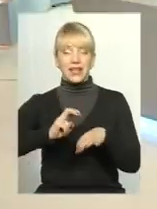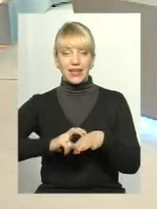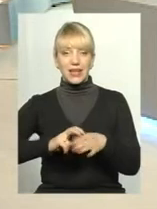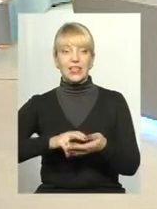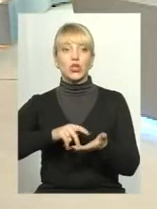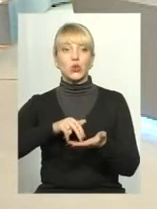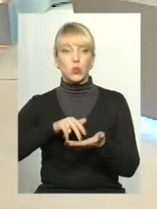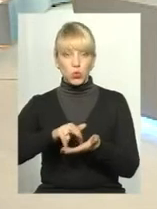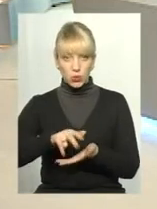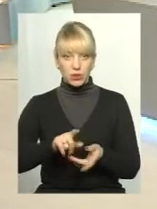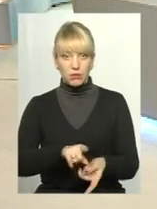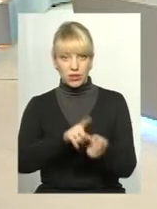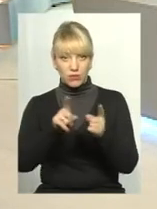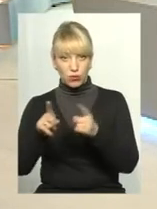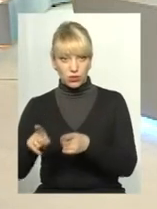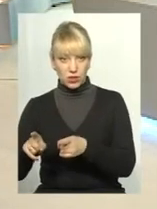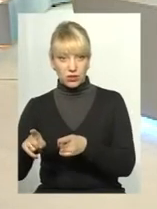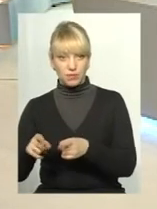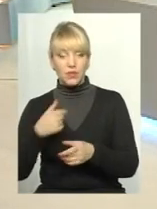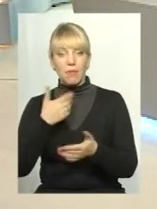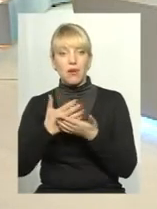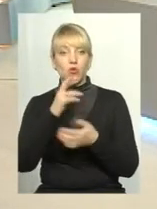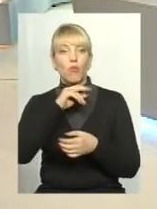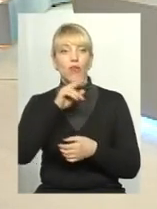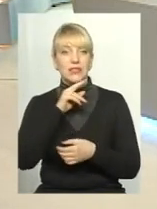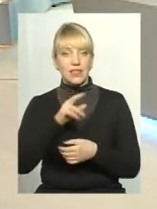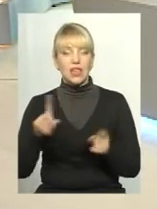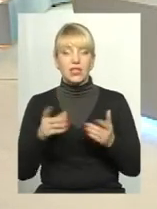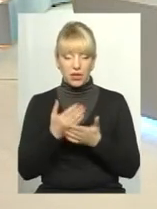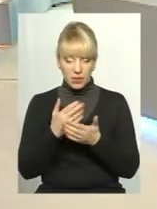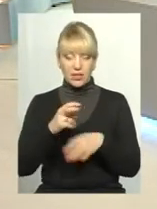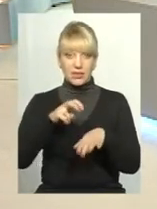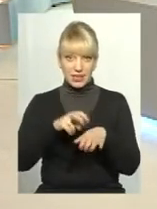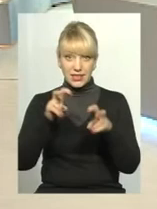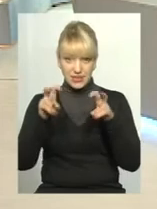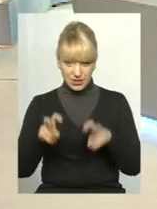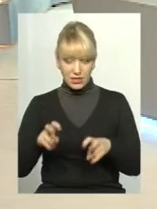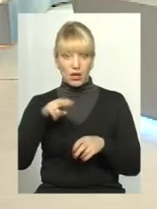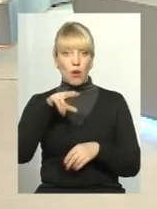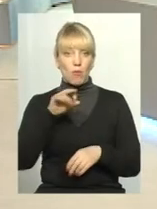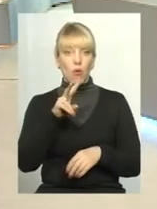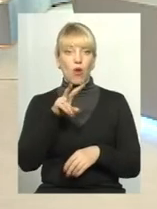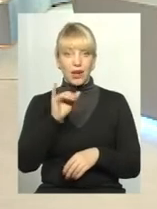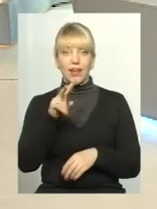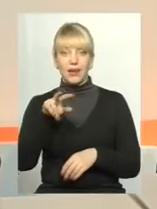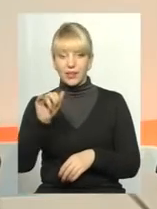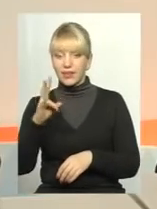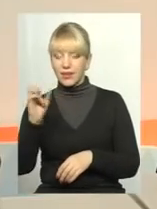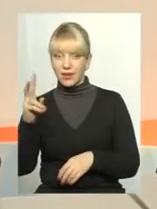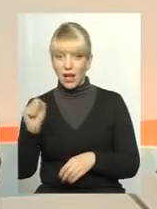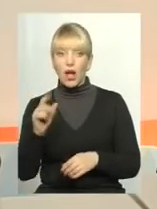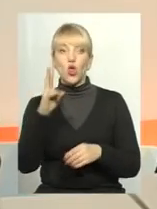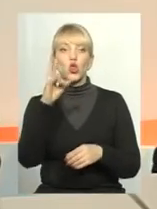я маю на увазі, що, можливо, лікар буде сидіти в поліклініці, так як він сидів, але структурний